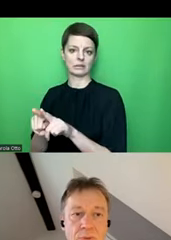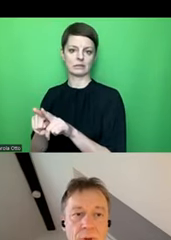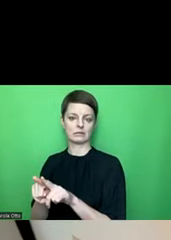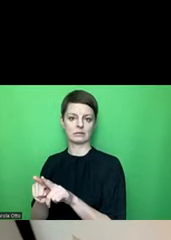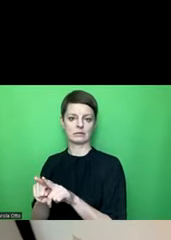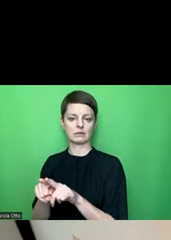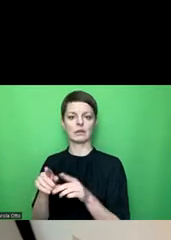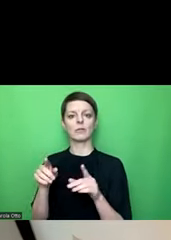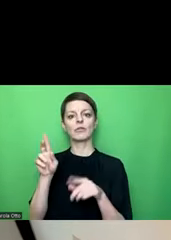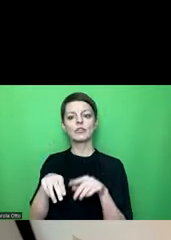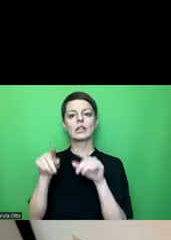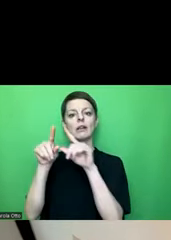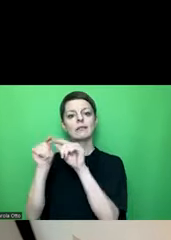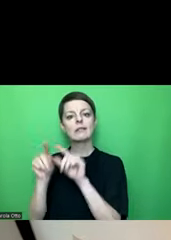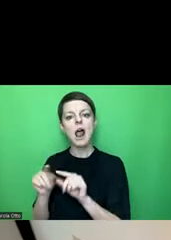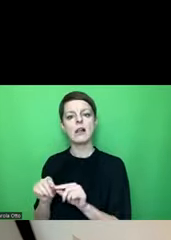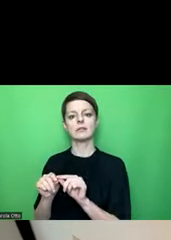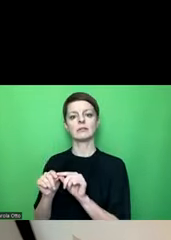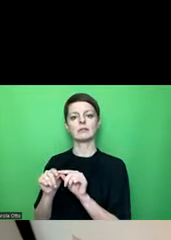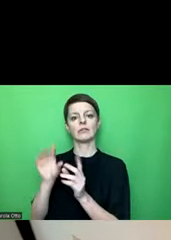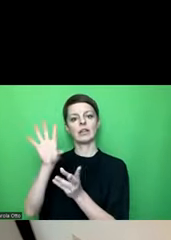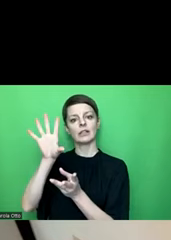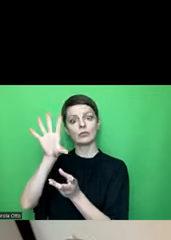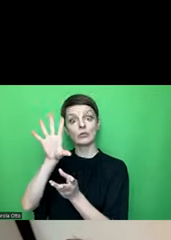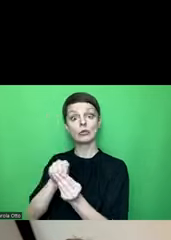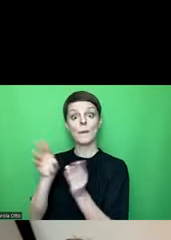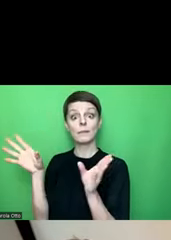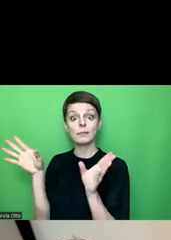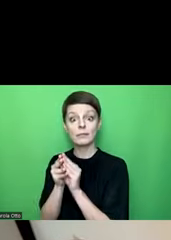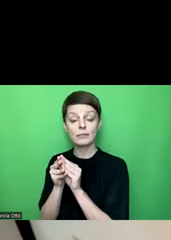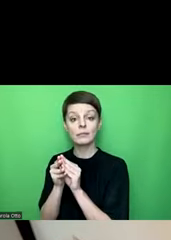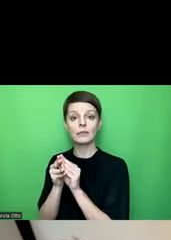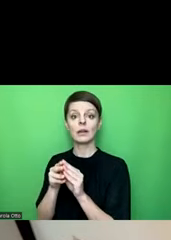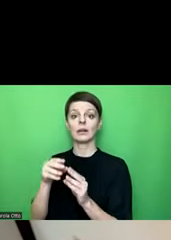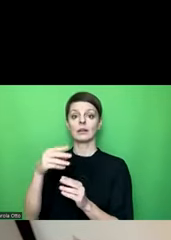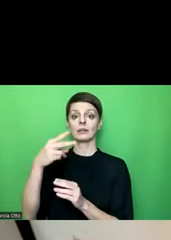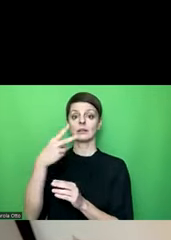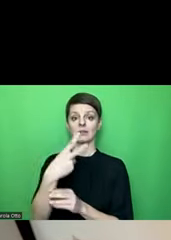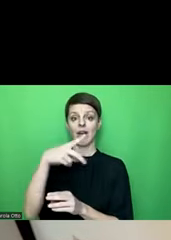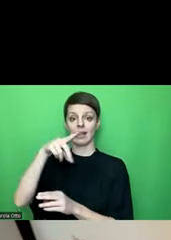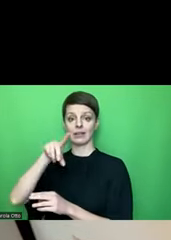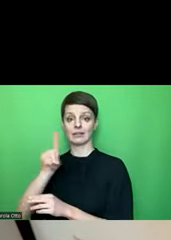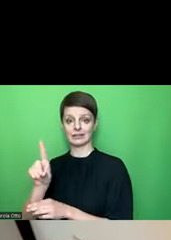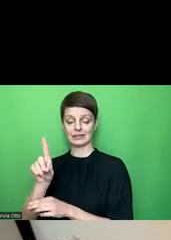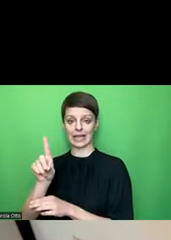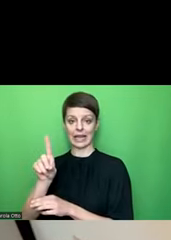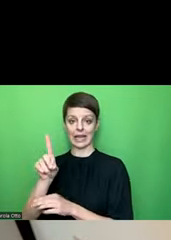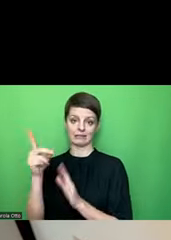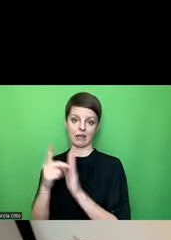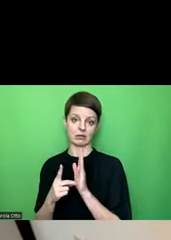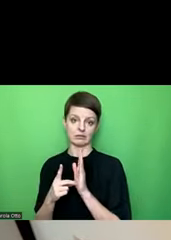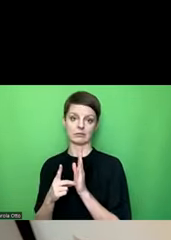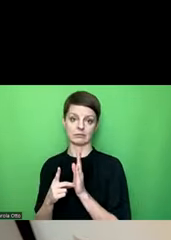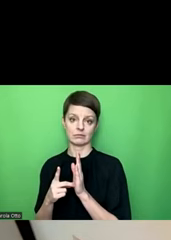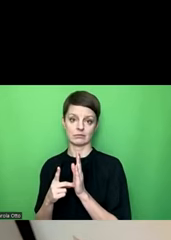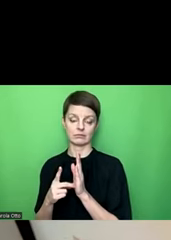Zusammenschluss von Zellen, die zusammen ein zweidimensionales Set an Daten wiedergeben.